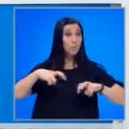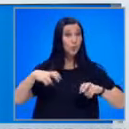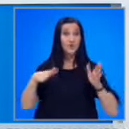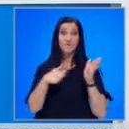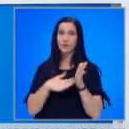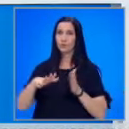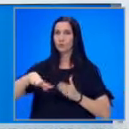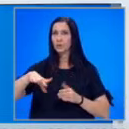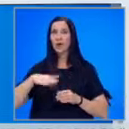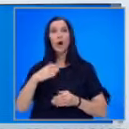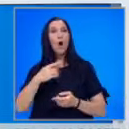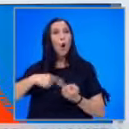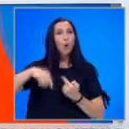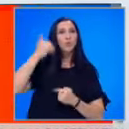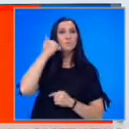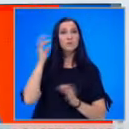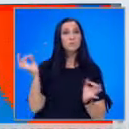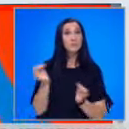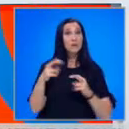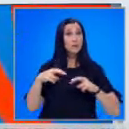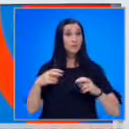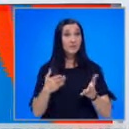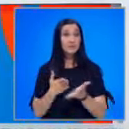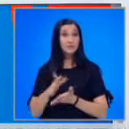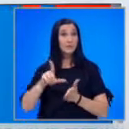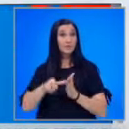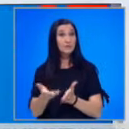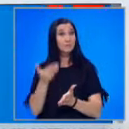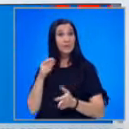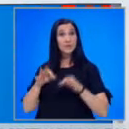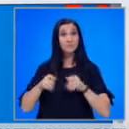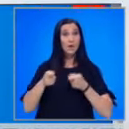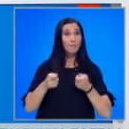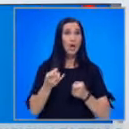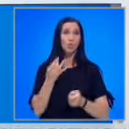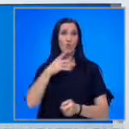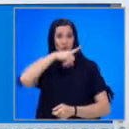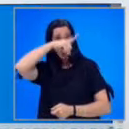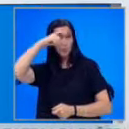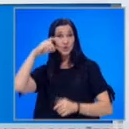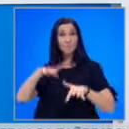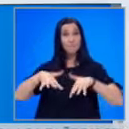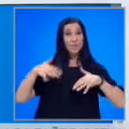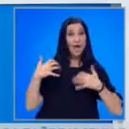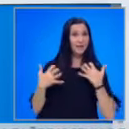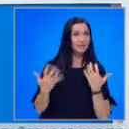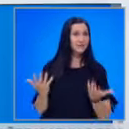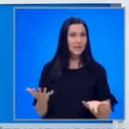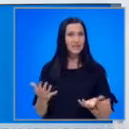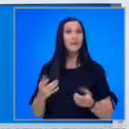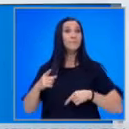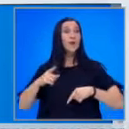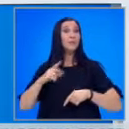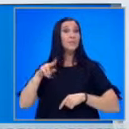и обстоятелствата около използването на СРС-та по време на предизборната кампания, отново нажежи пленарните страсти. Движението за права и